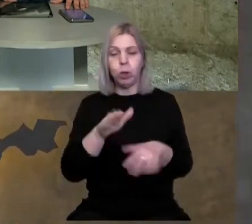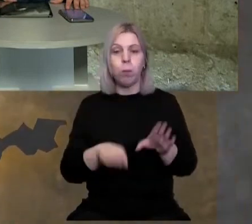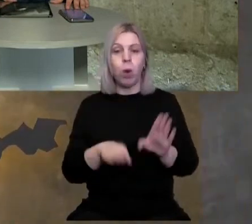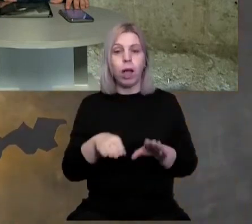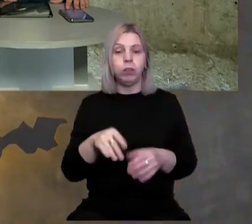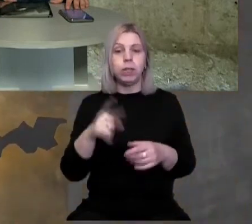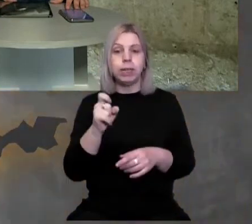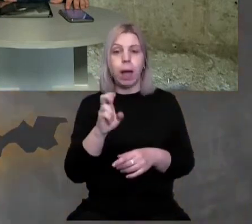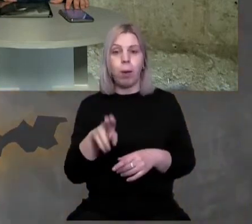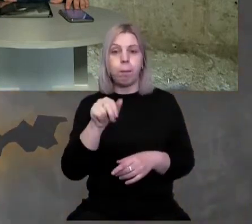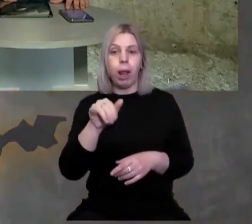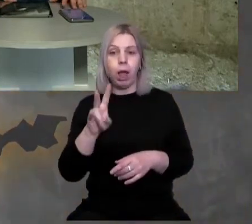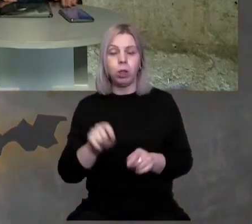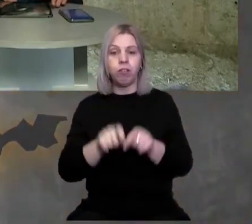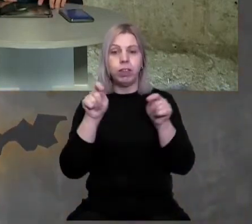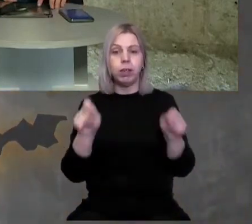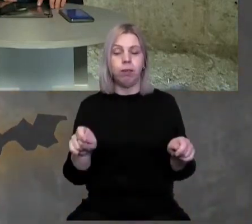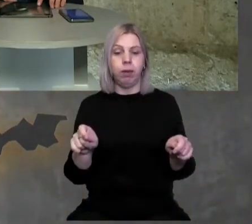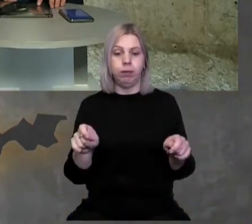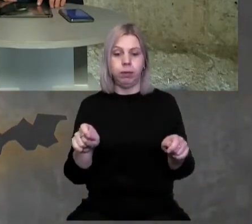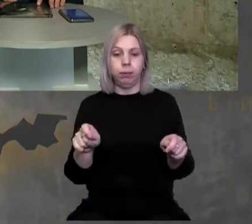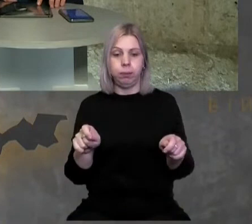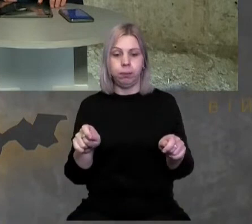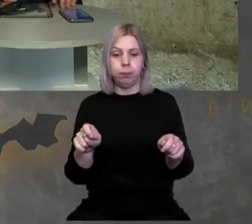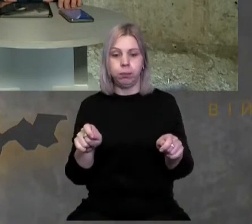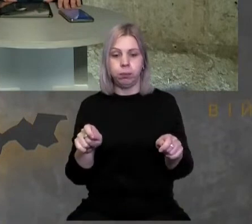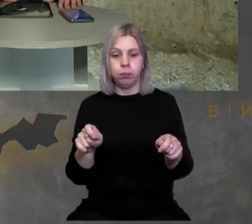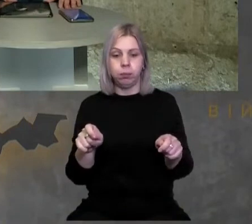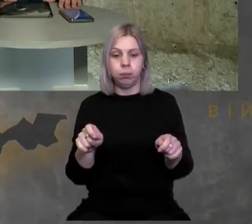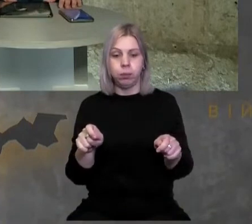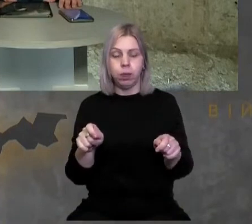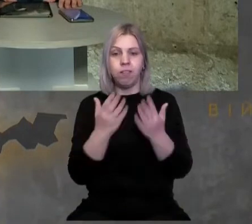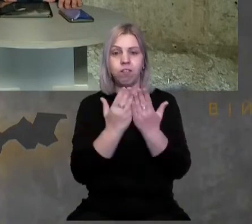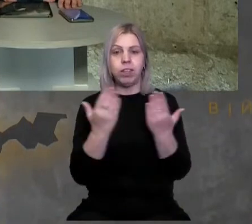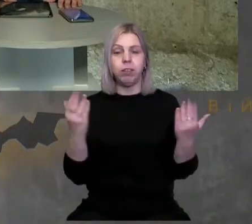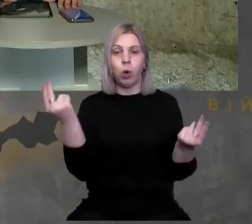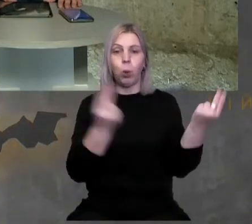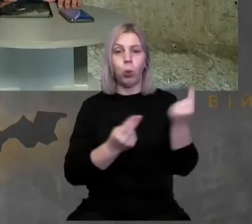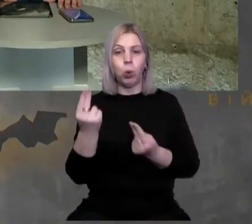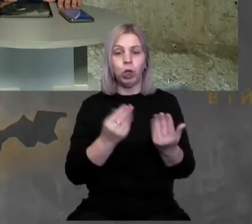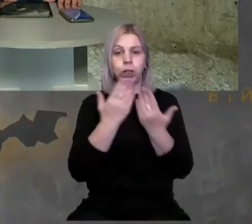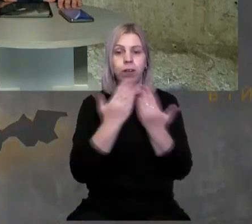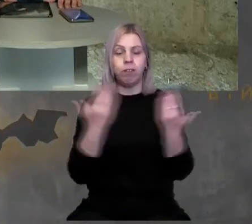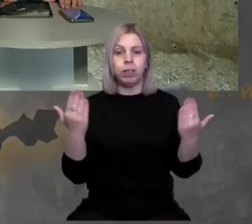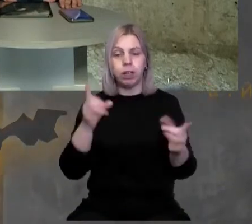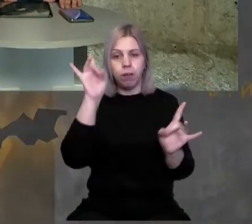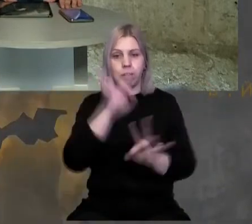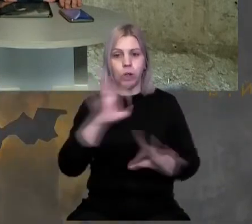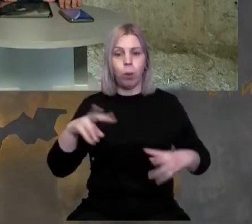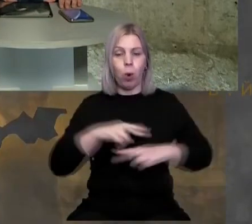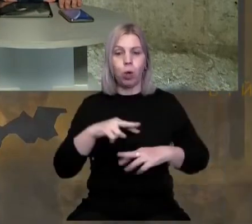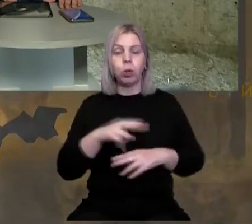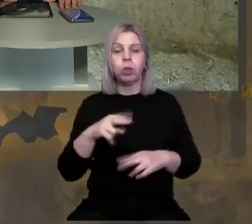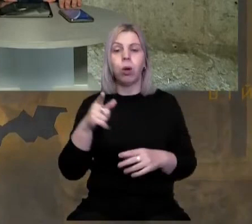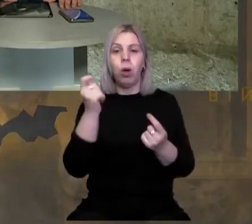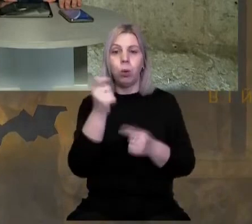Мукачевському замку Паланок відкривався художна виставка, відову угорського